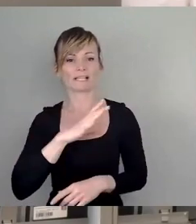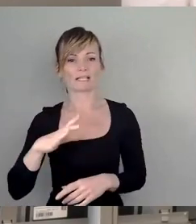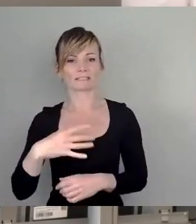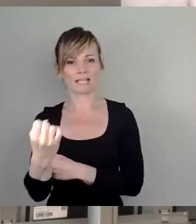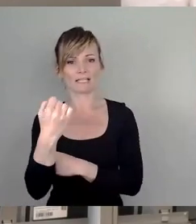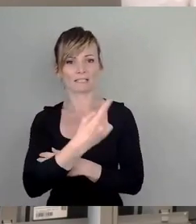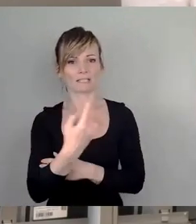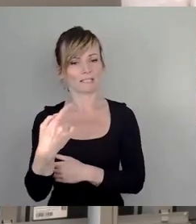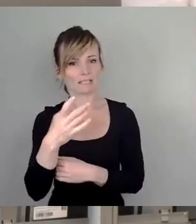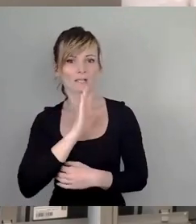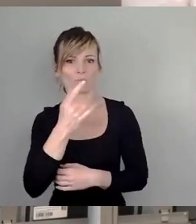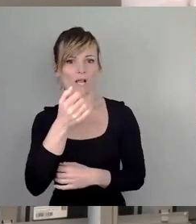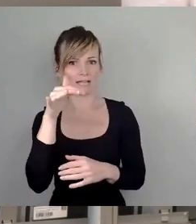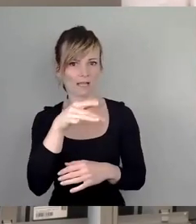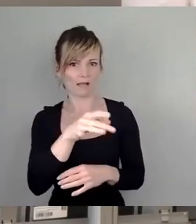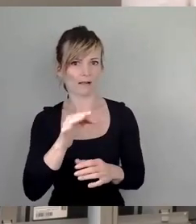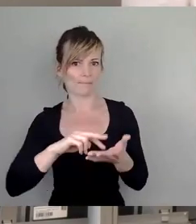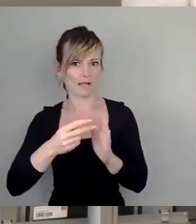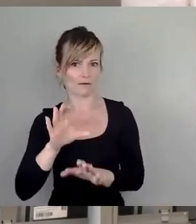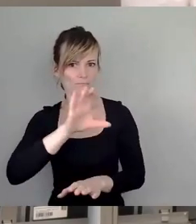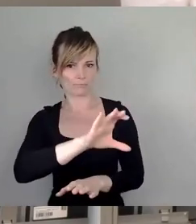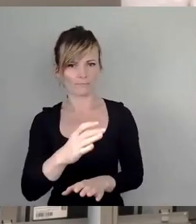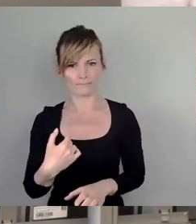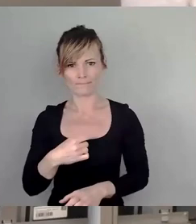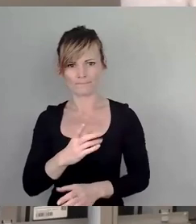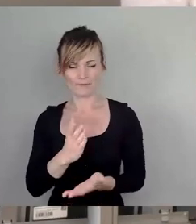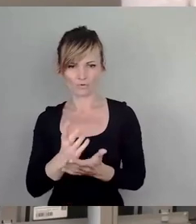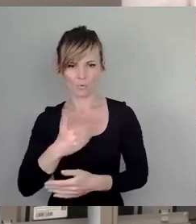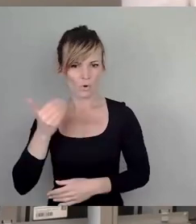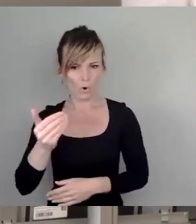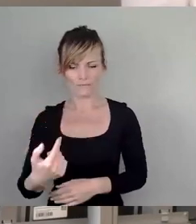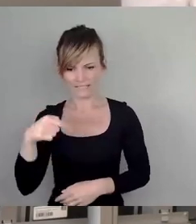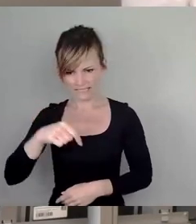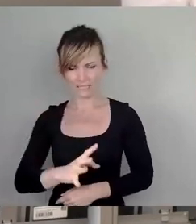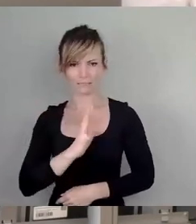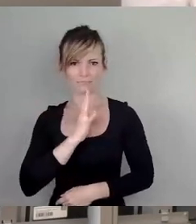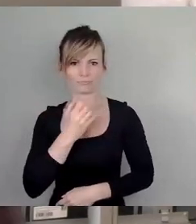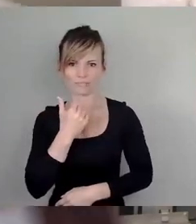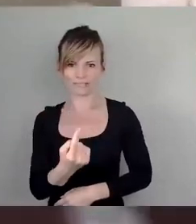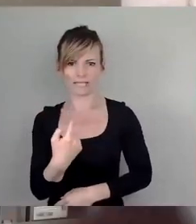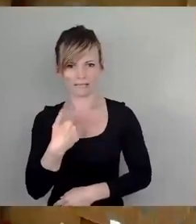genügend Geld da ist, habe ich hier von diesem Rednerpult schon oft und umfänglich erläutert. Vielen Dank.